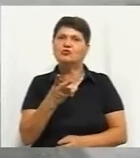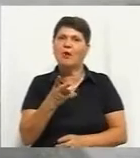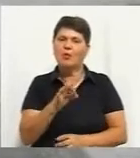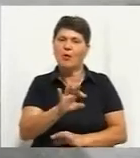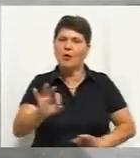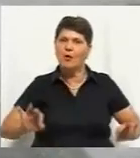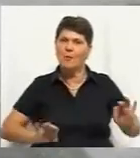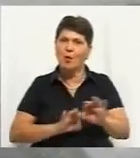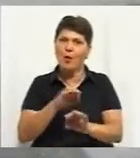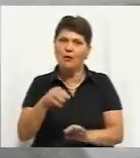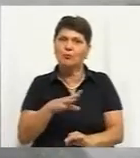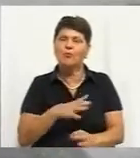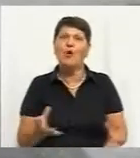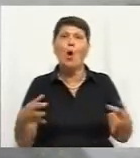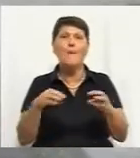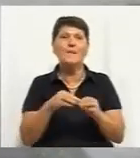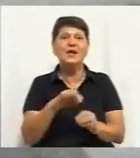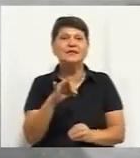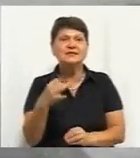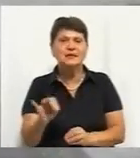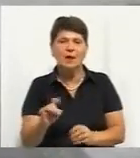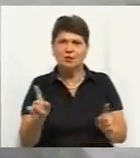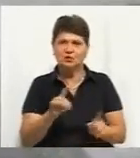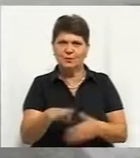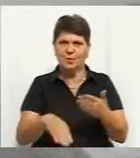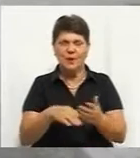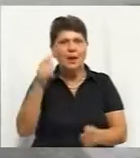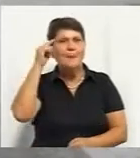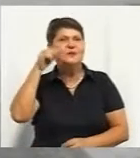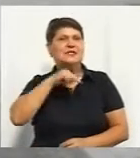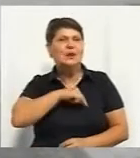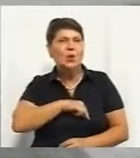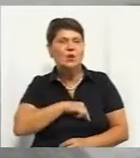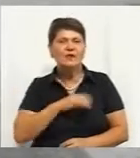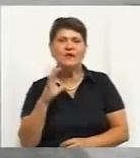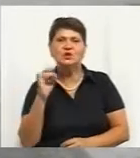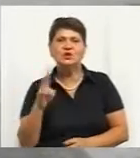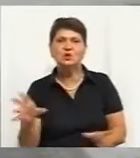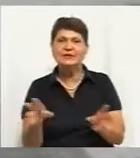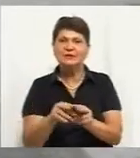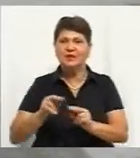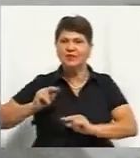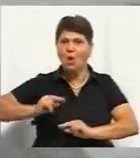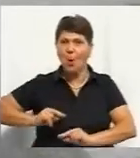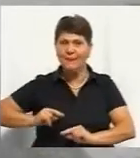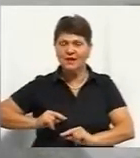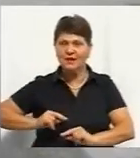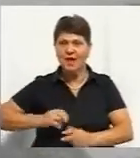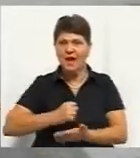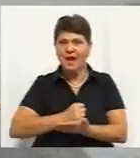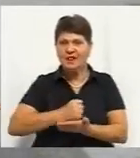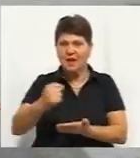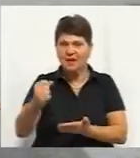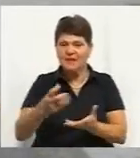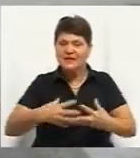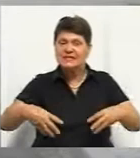комплексний, аби допомогли психологи, соціальні співробітники, направили такі сім'ї